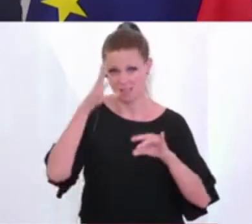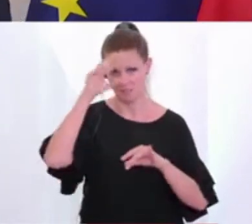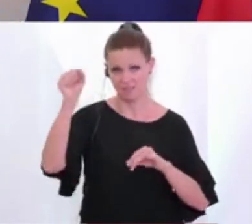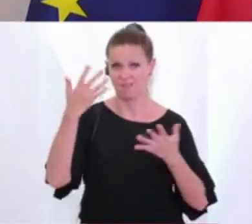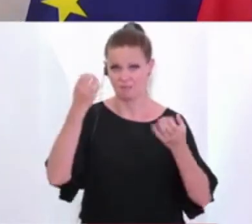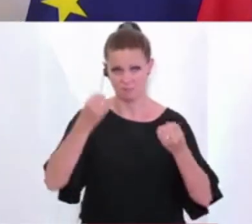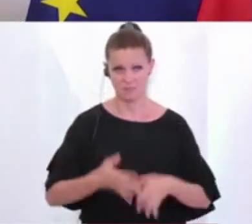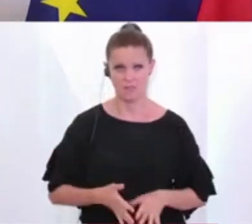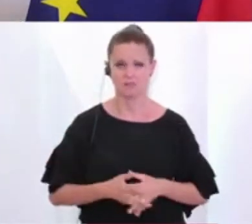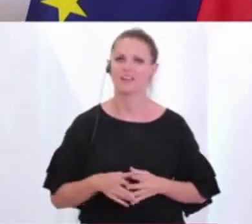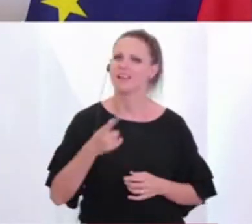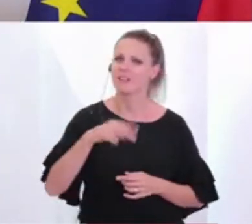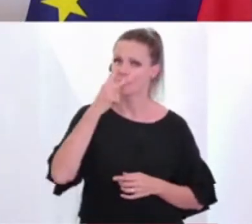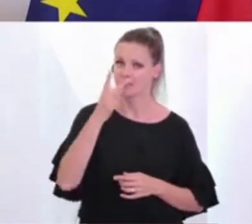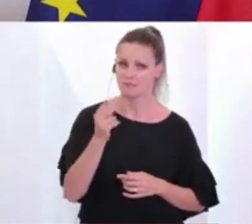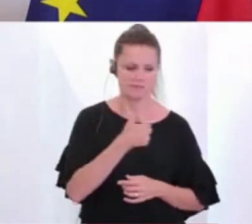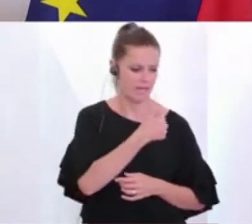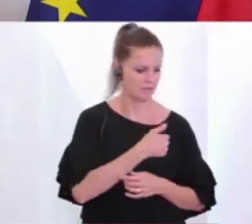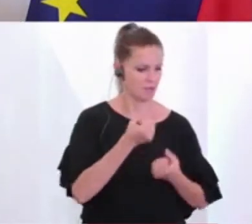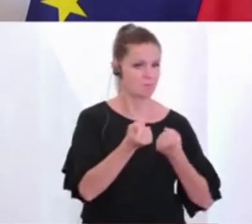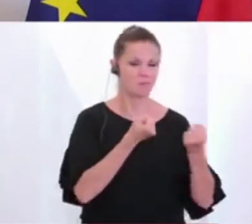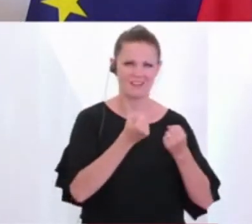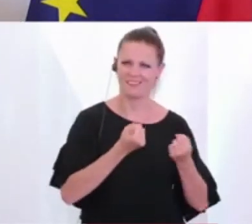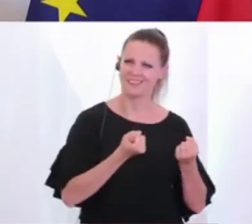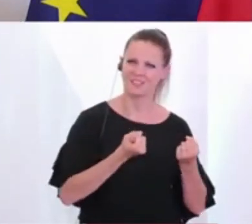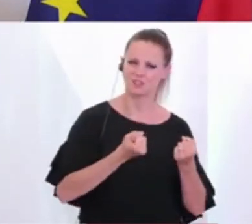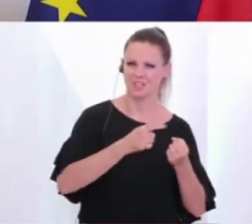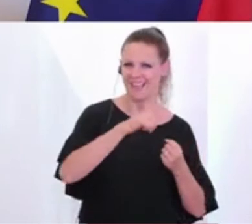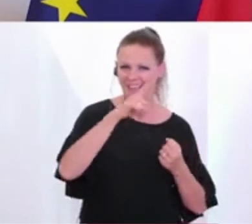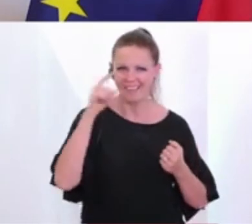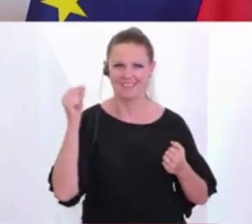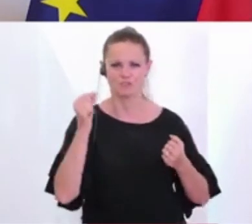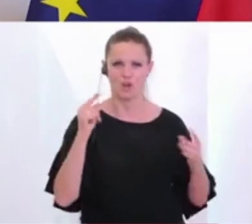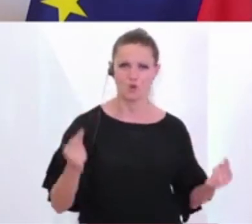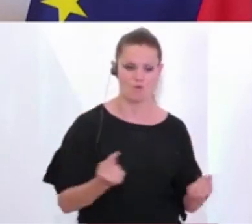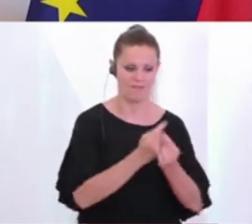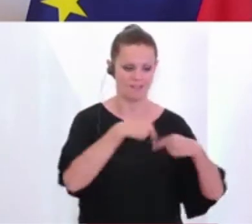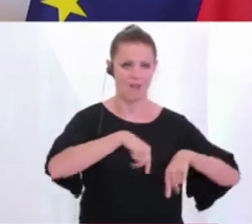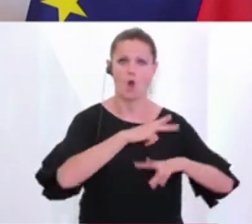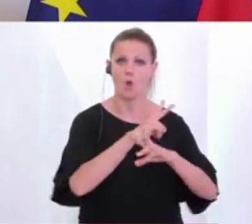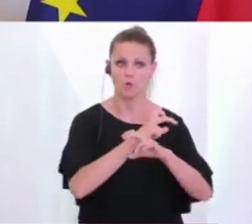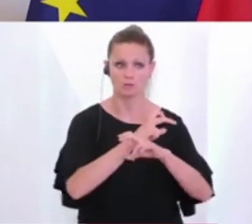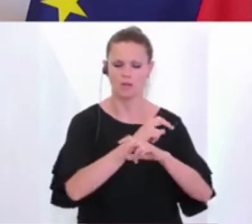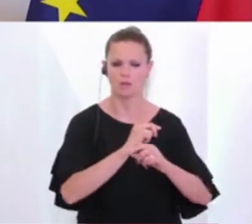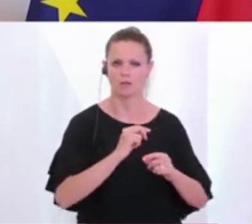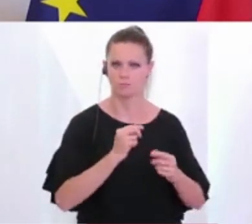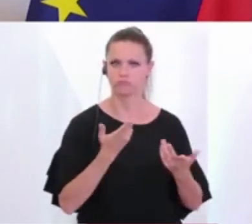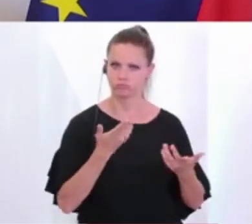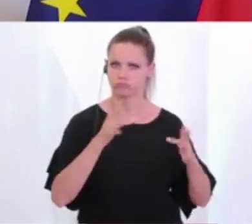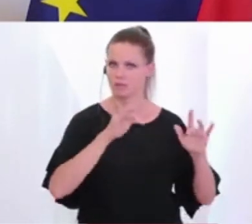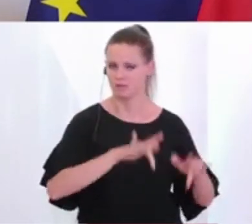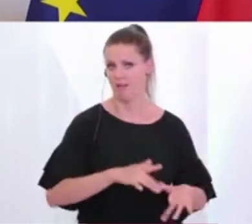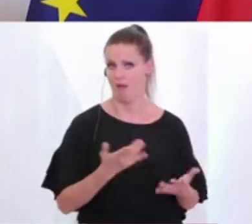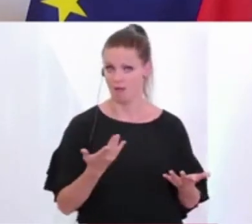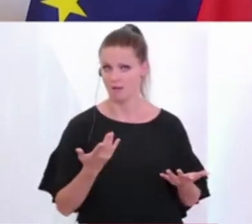gesehen, dass auf der einen Seite politisch-ethische Konflikte auf österreichischem Boden ausgetragen werden und wenn man klare Worte findet,